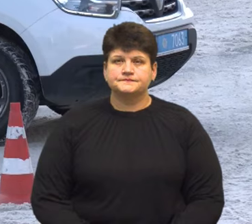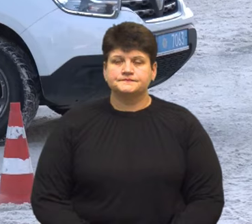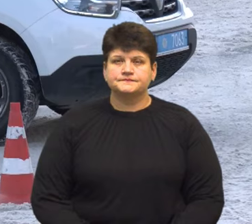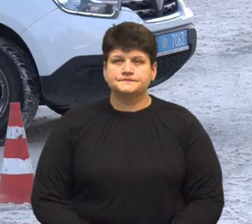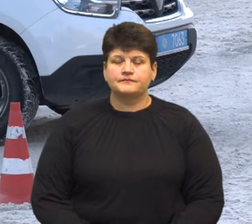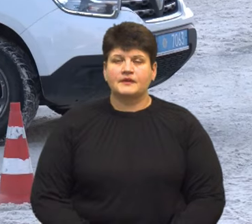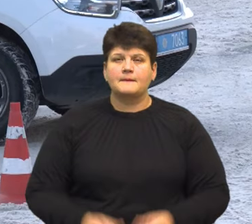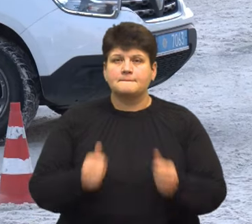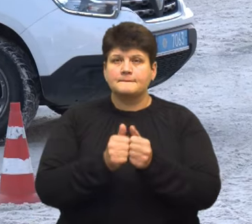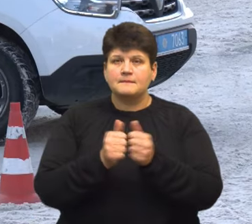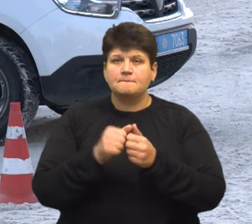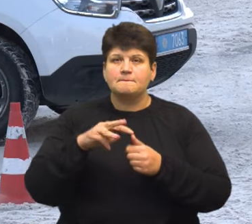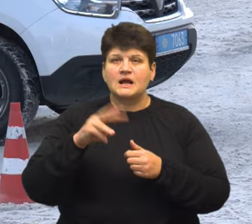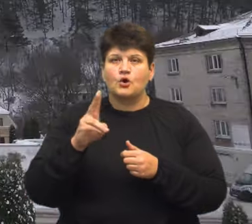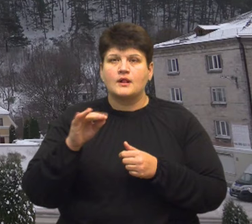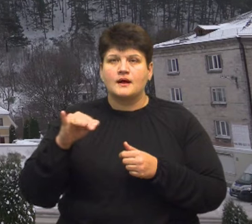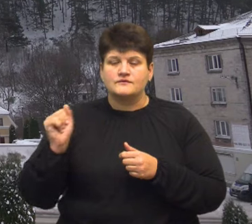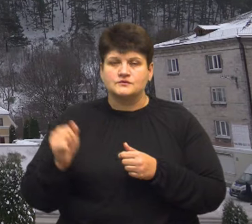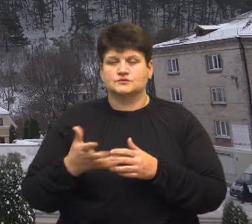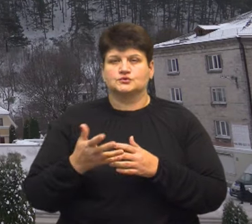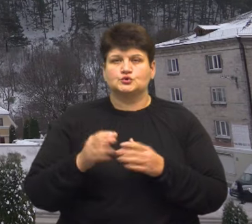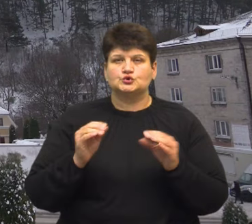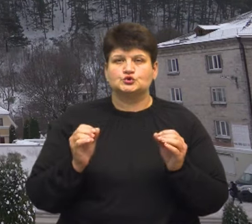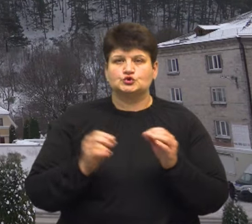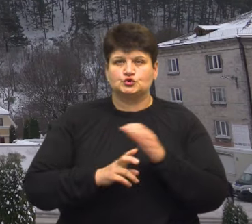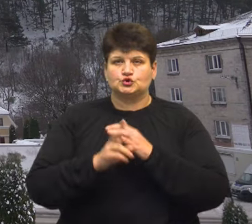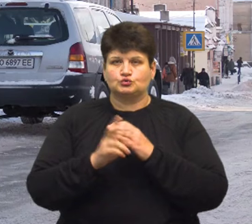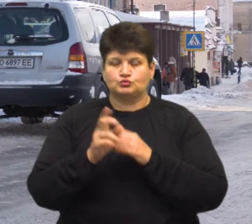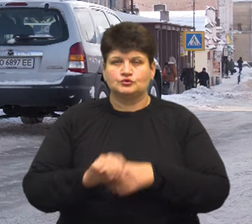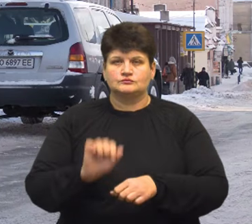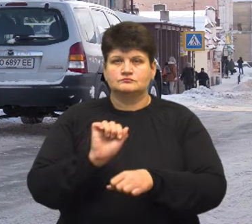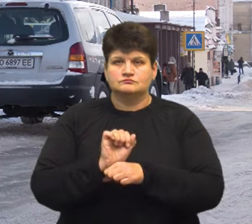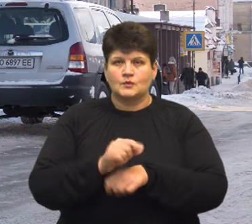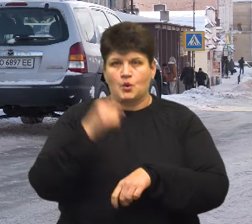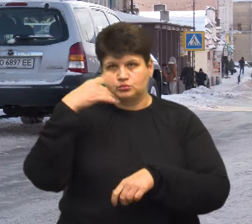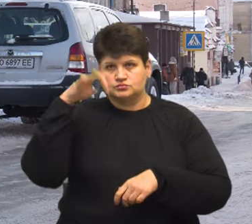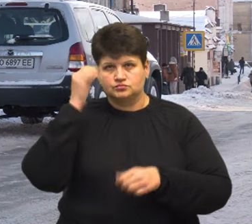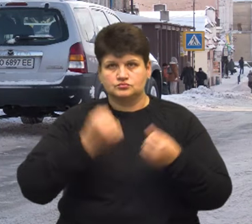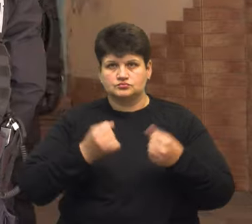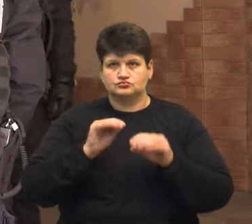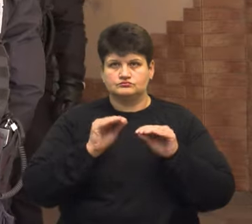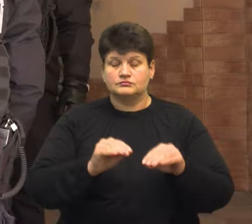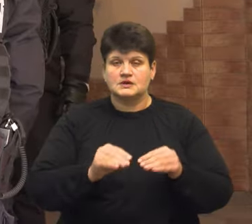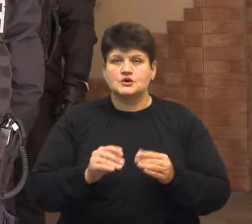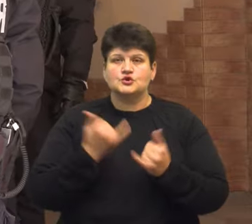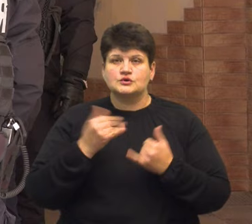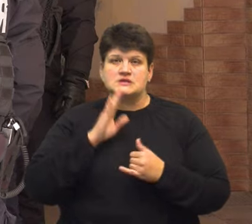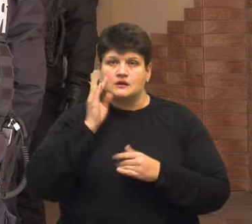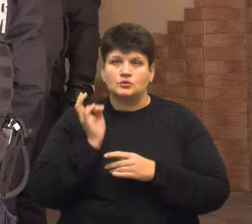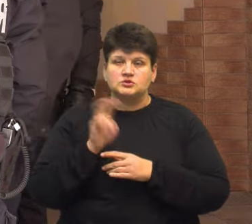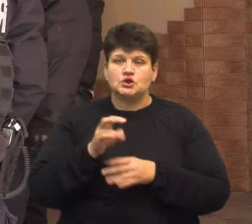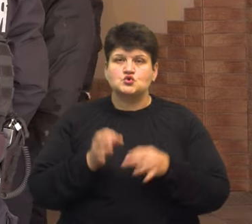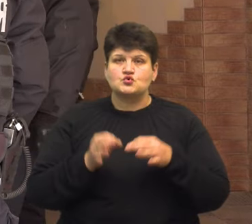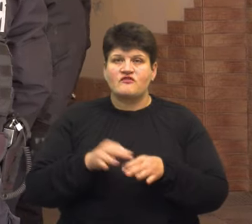собору в Кременці стоять пости правоохоронців, а вхід до собору перекритий поліцейською машиною. Сьогодні зранку до церкви прийшли судові